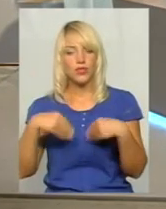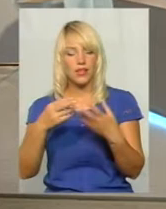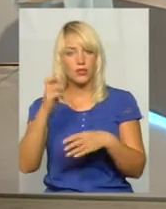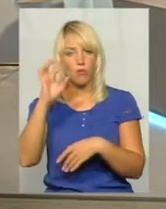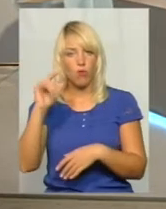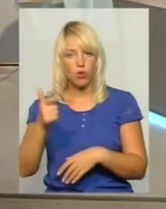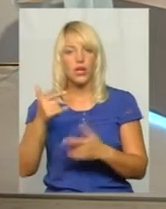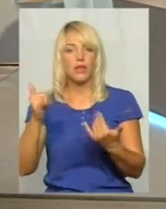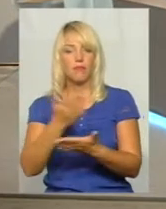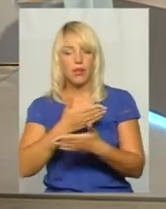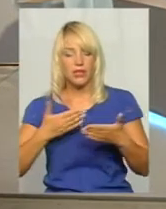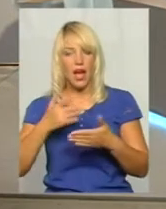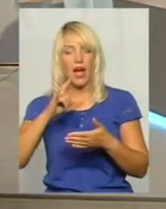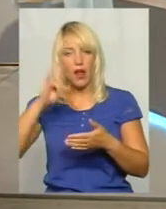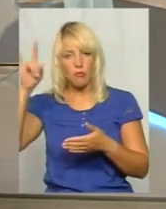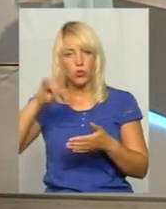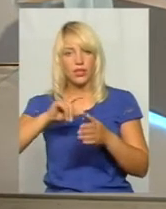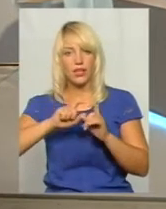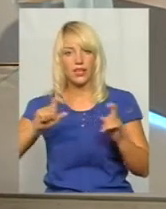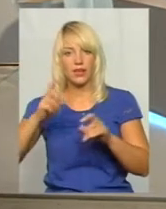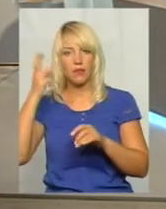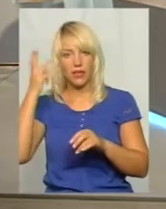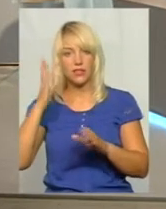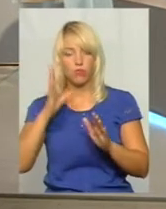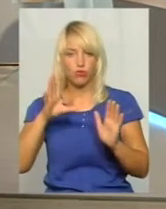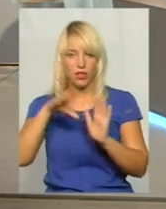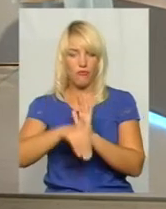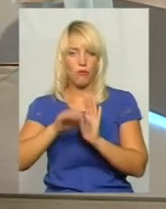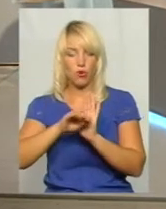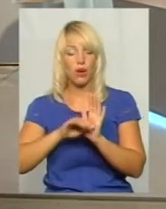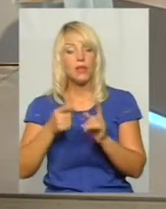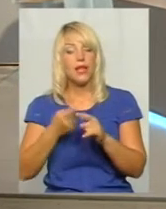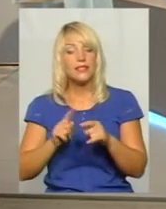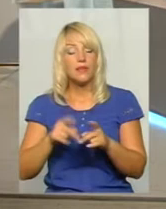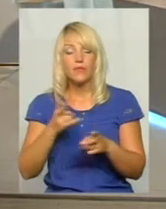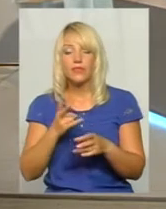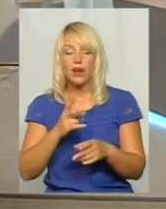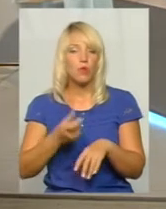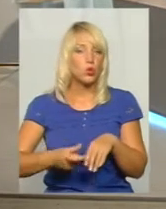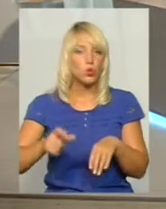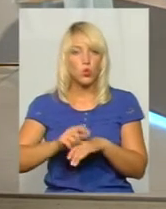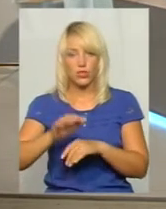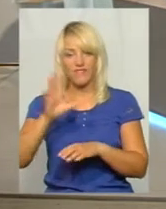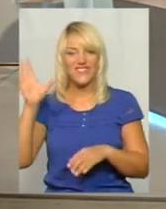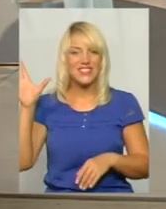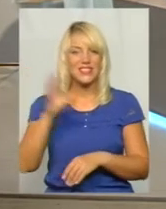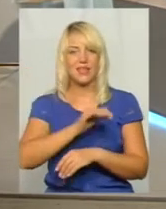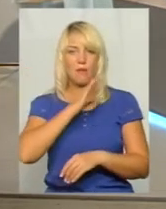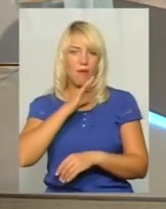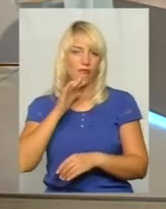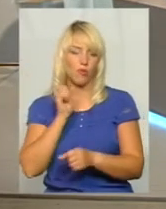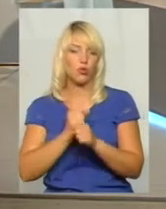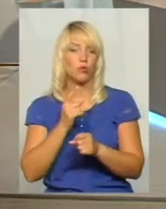що наш аеропорт Хмельницький буде в даній програмі. Але над цим треба дуже всім багато працювати, тому що